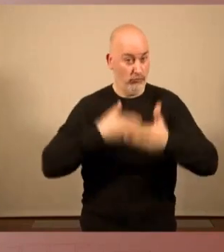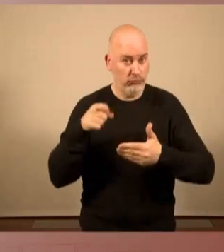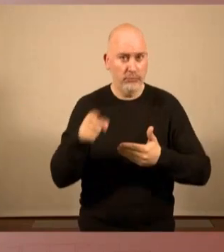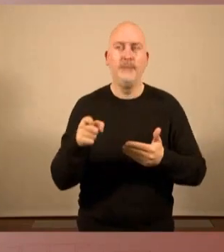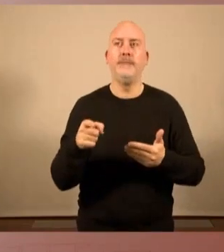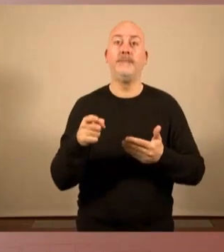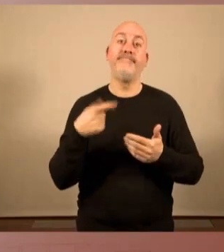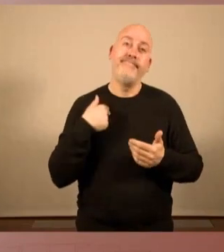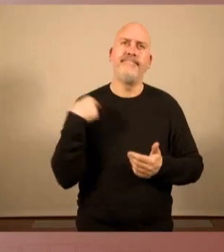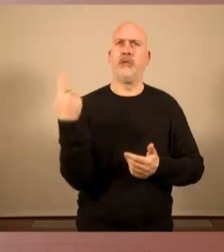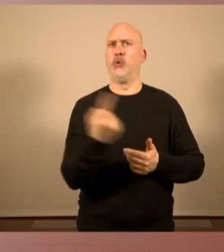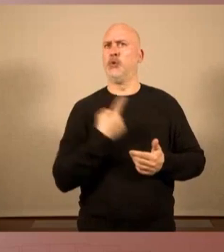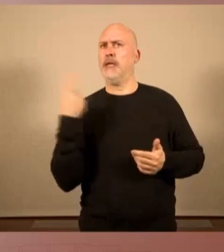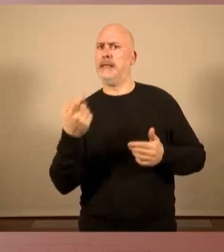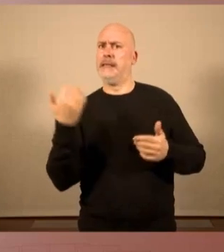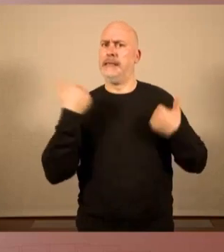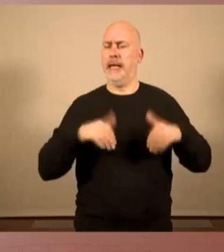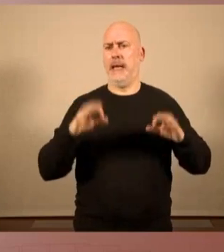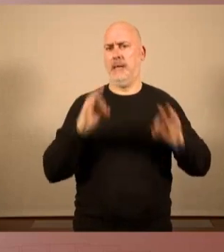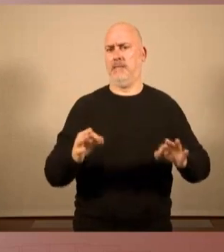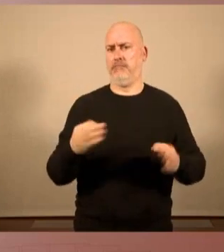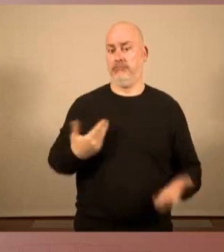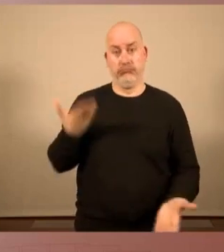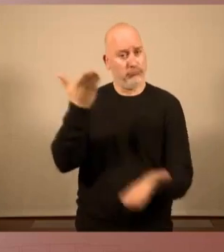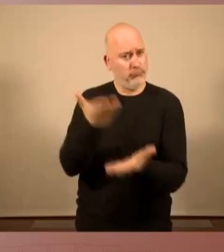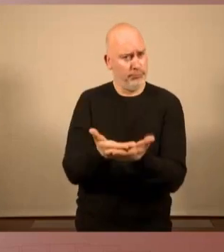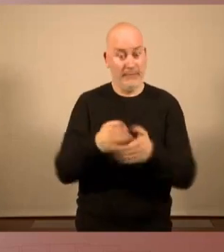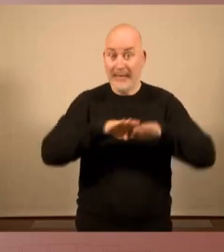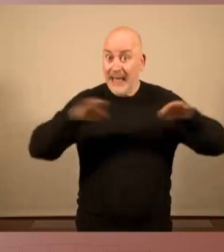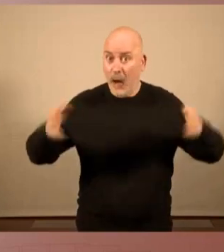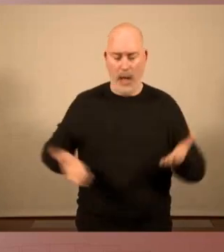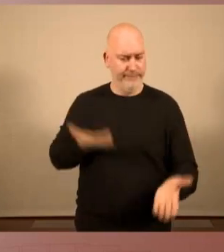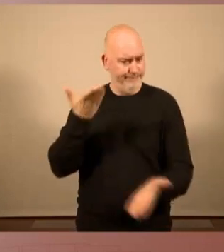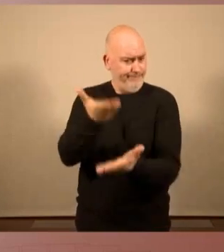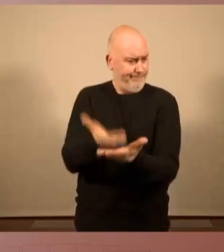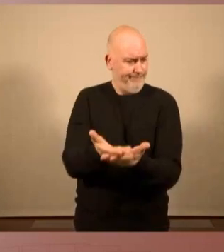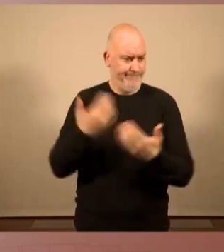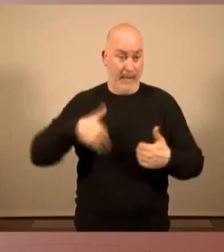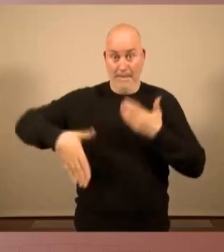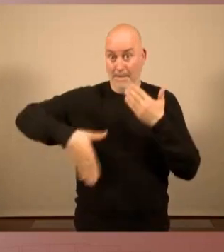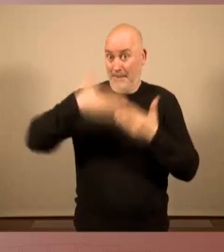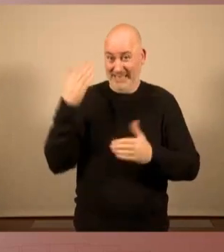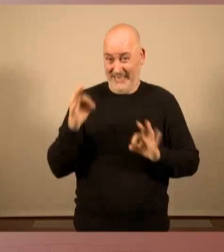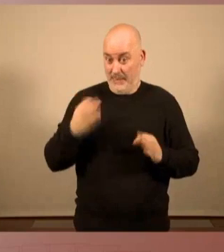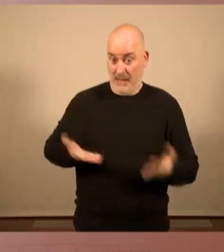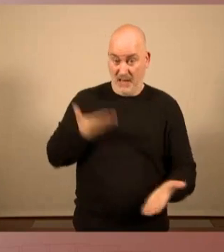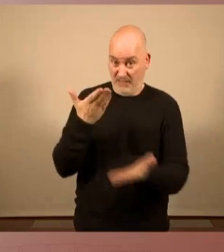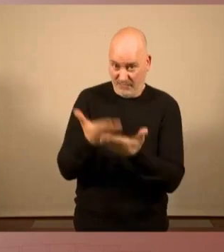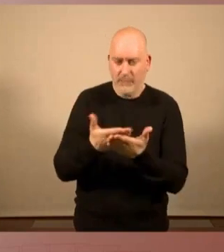el que nosaltres hem posat damunt la taula al primer moment per decidir